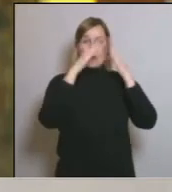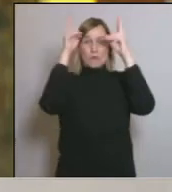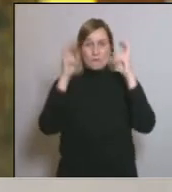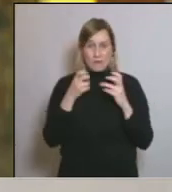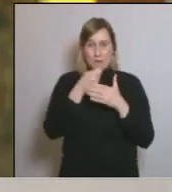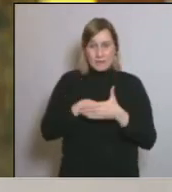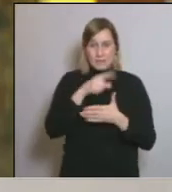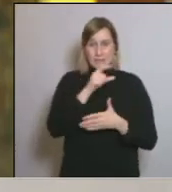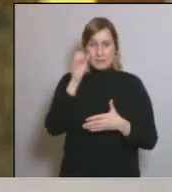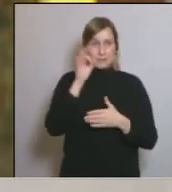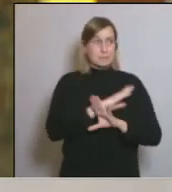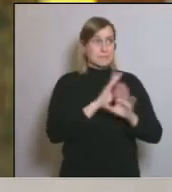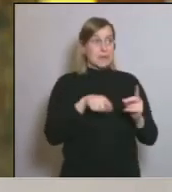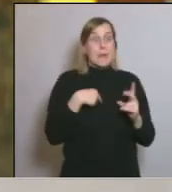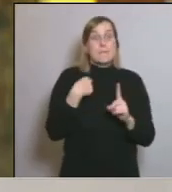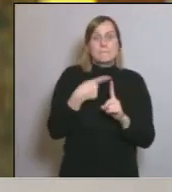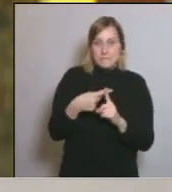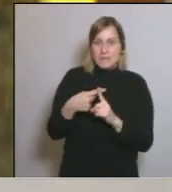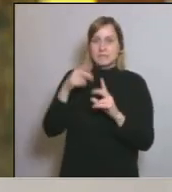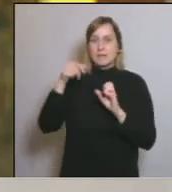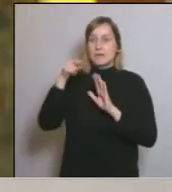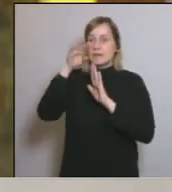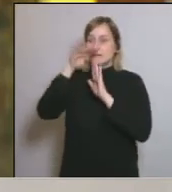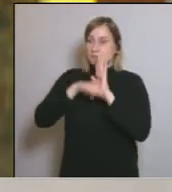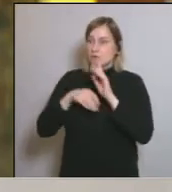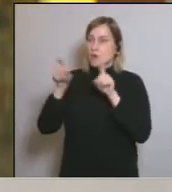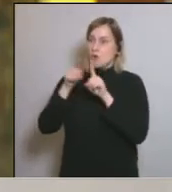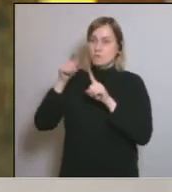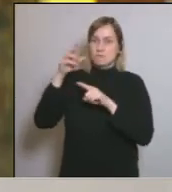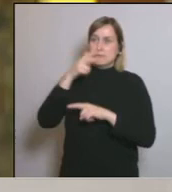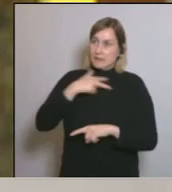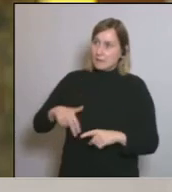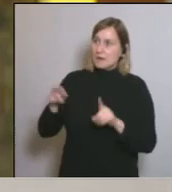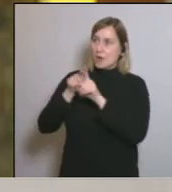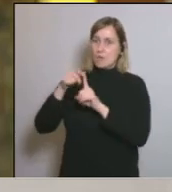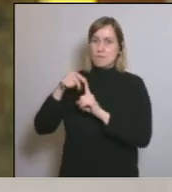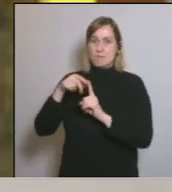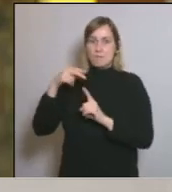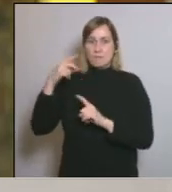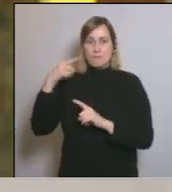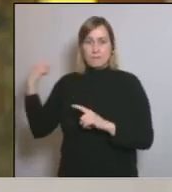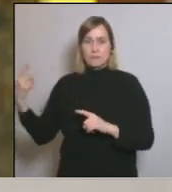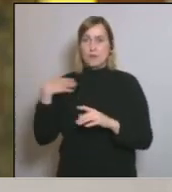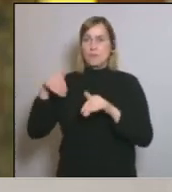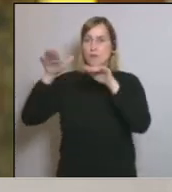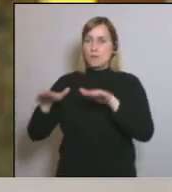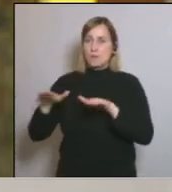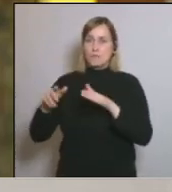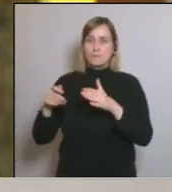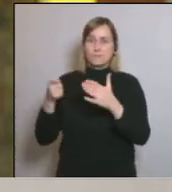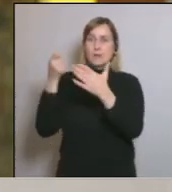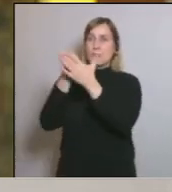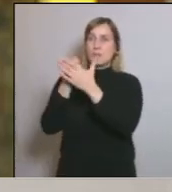aquestes mesures a la danesa o a la britànica també amb aquest pagament del 80% de fins al 80%